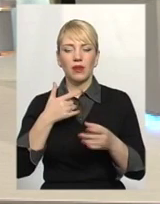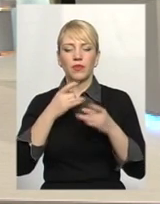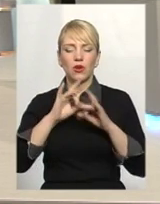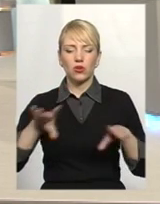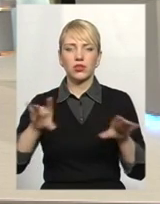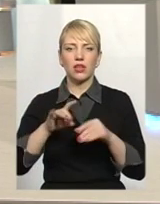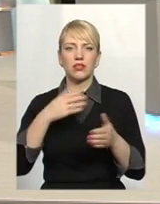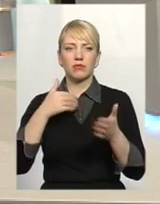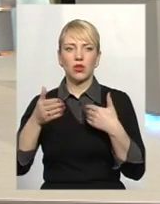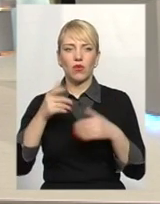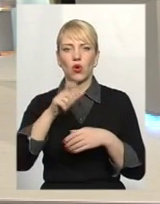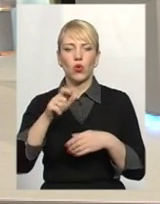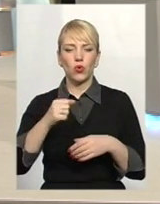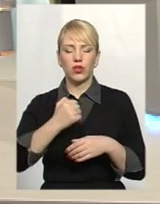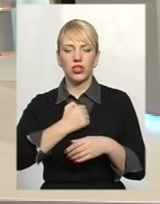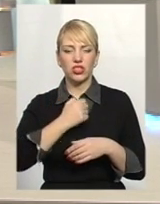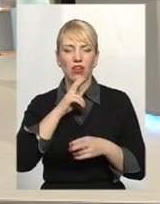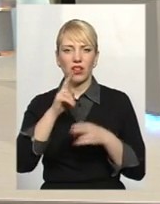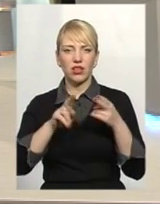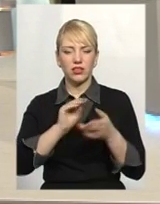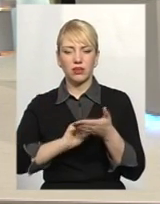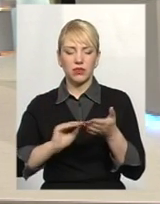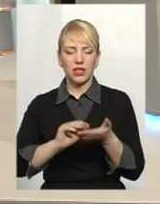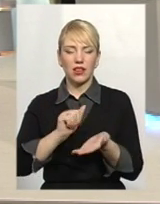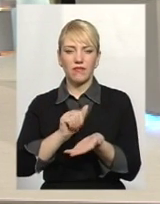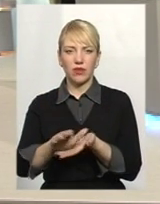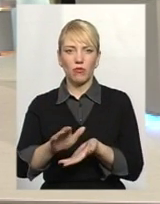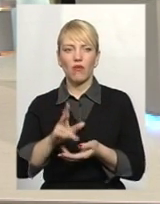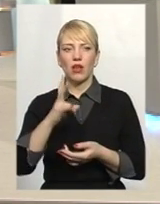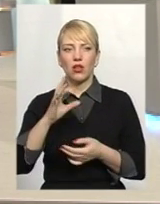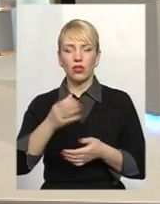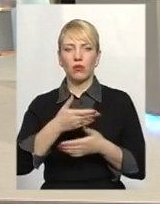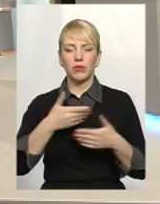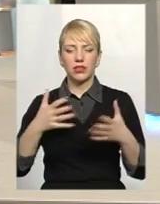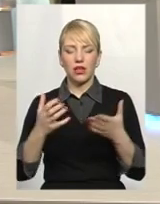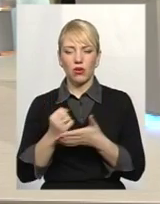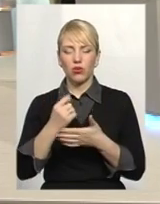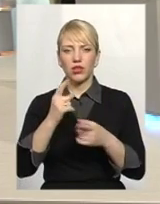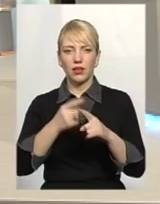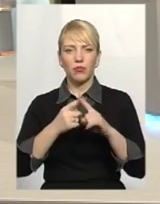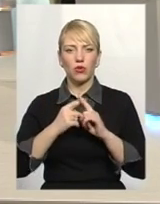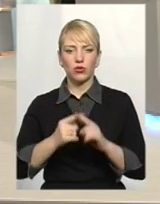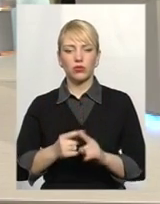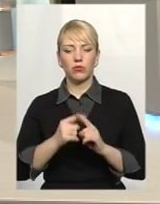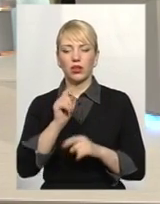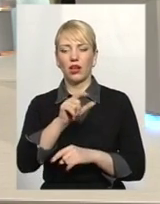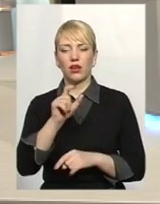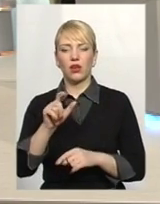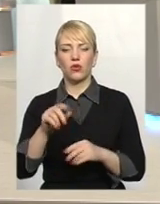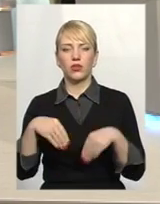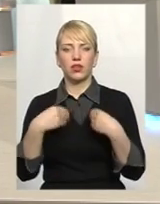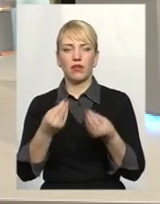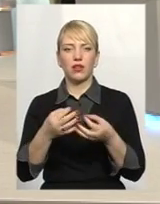спілкувалися, люди жалілися, писали відмови і так далі, але знаходили відповідне розуміння, і вони давали дозвіл, і ці роботи ми